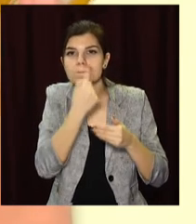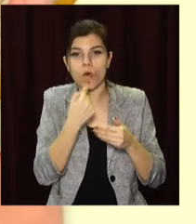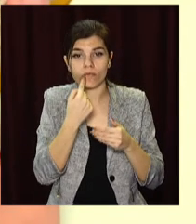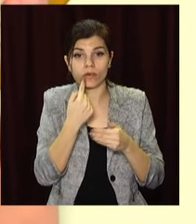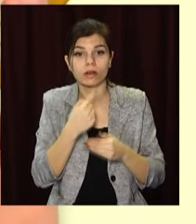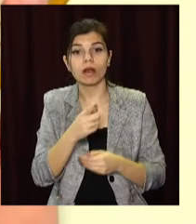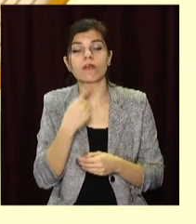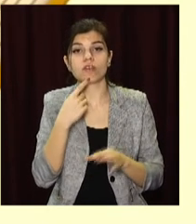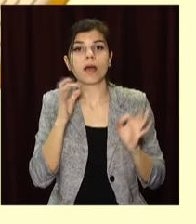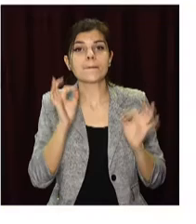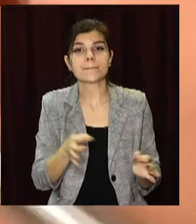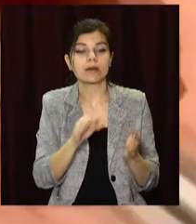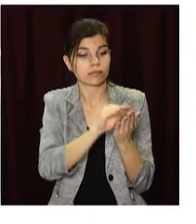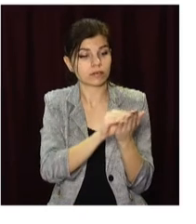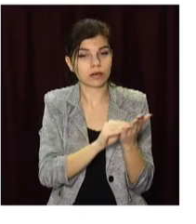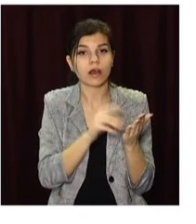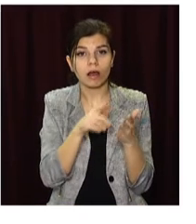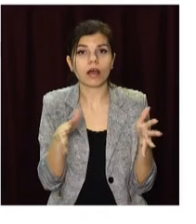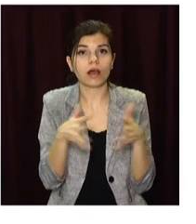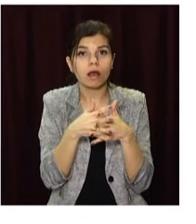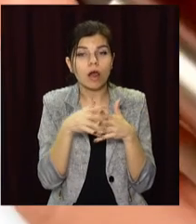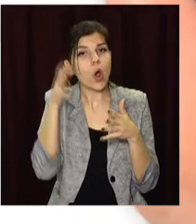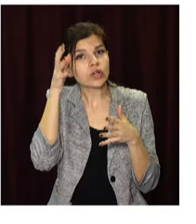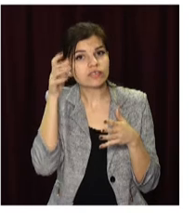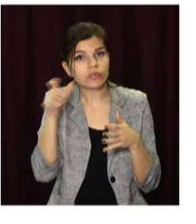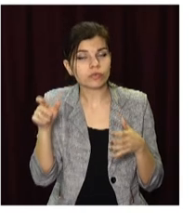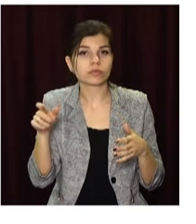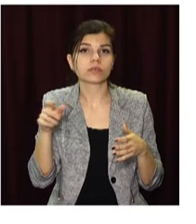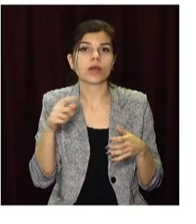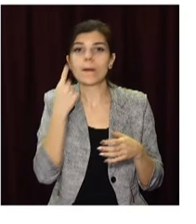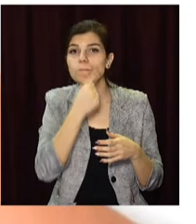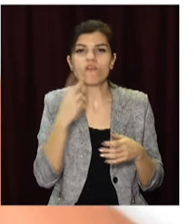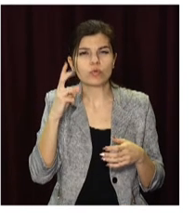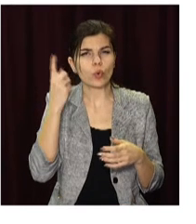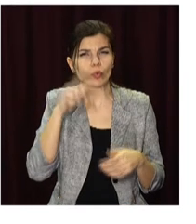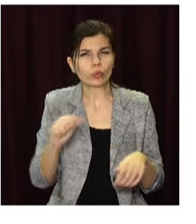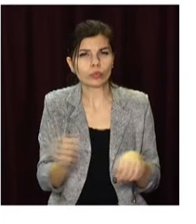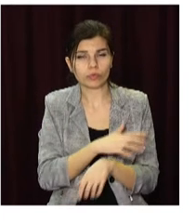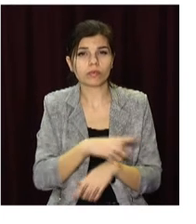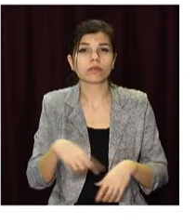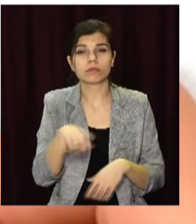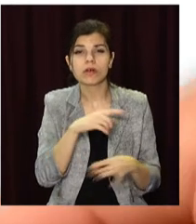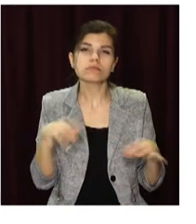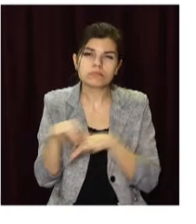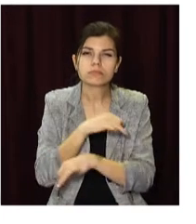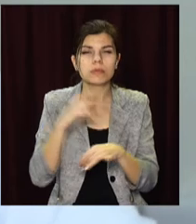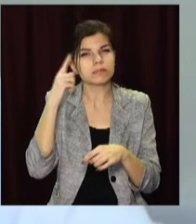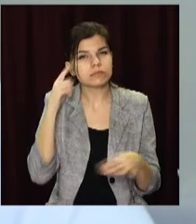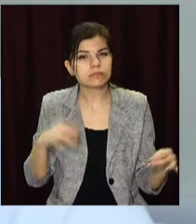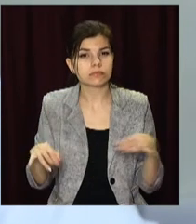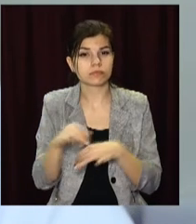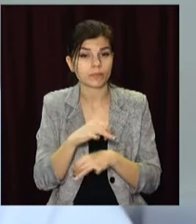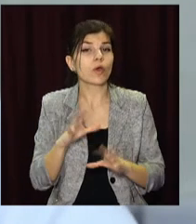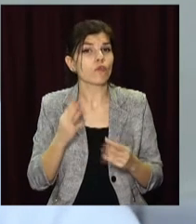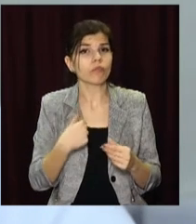редакція правопису розроблялась спільними зусиллями освітян, науковців та мовознавців. Проводились громадські обговорення. Але взагалі в нас